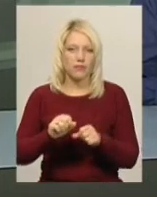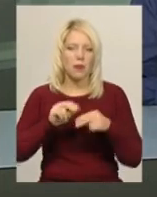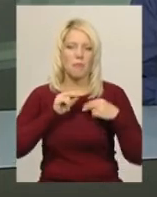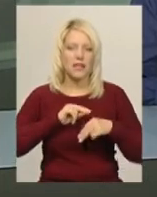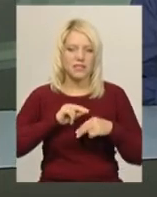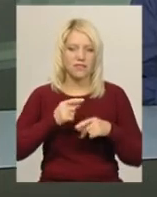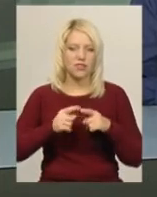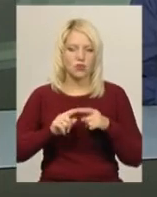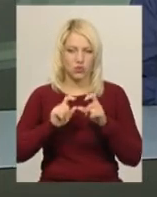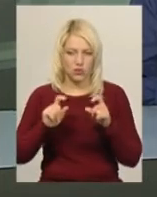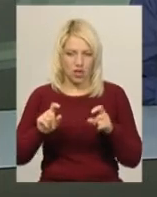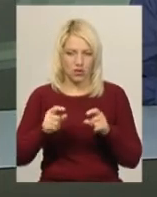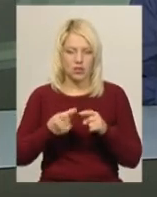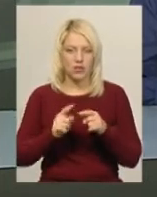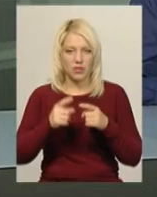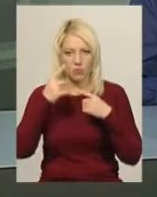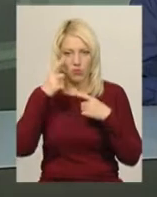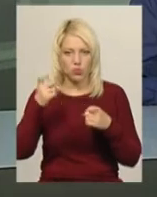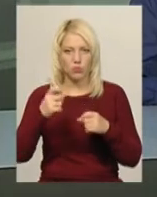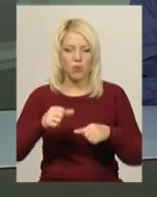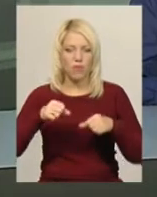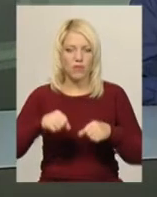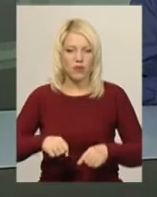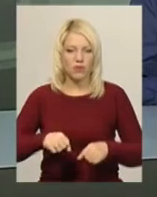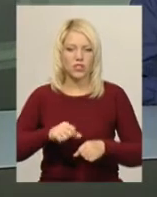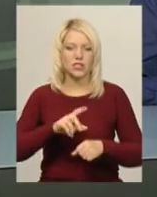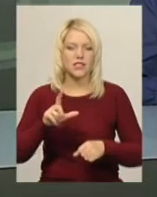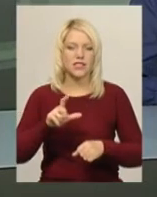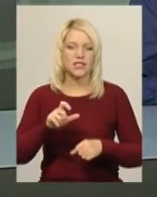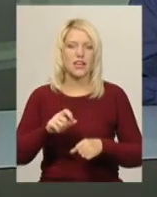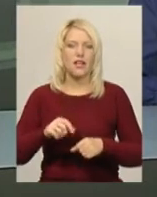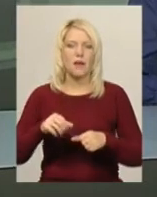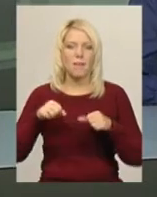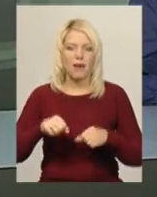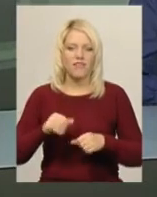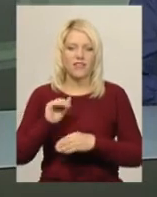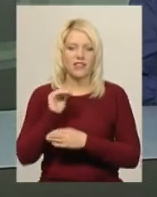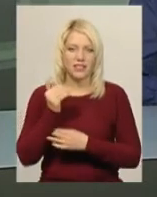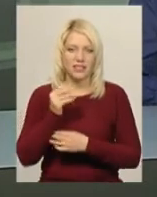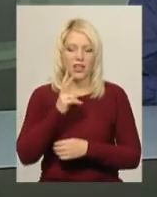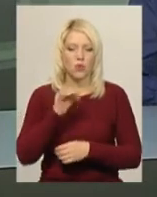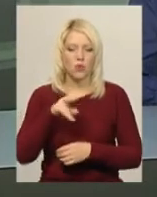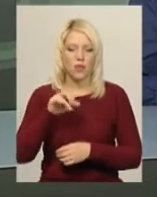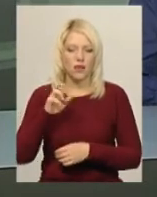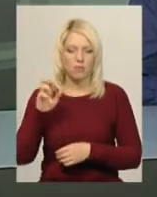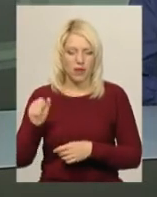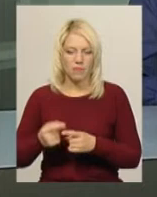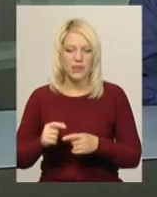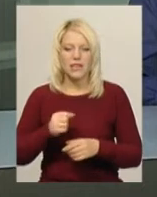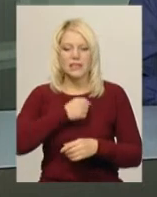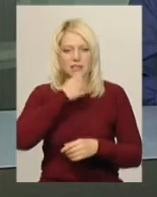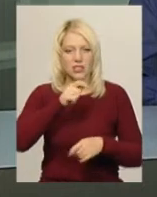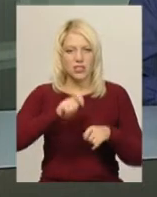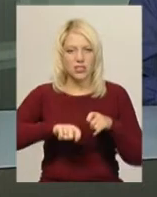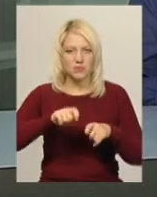8 жовтня повідомив оповноважений президента України «Справ дитини» Микола Кулеба. Старший інспектор сектору комунікації обласної